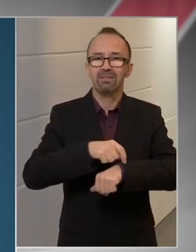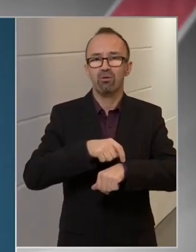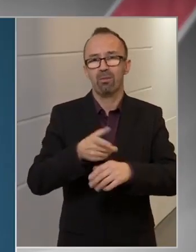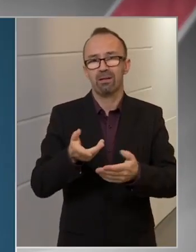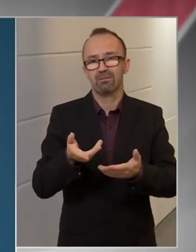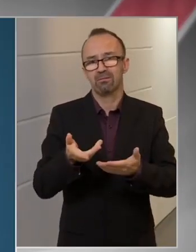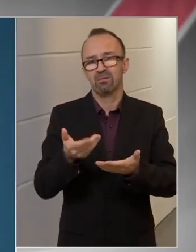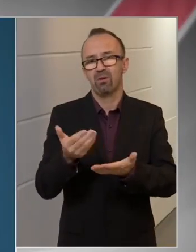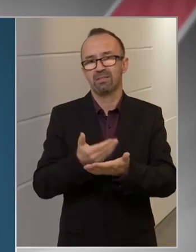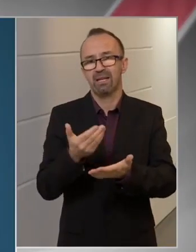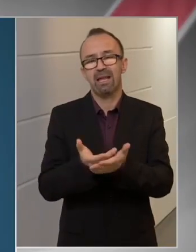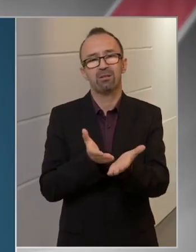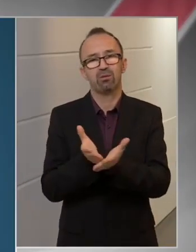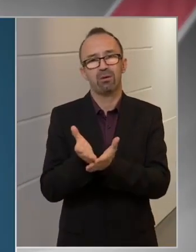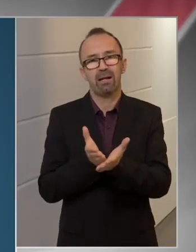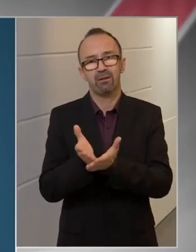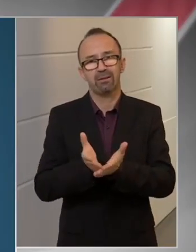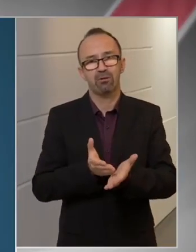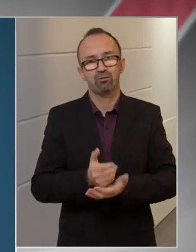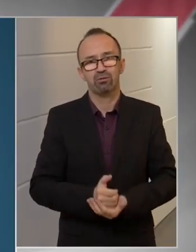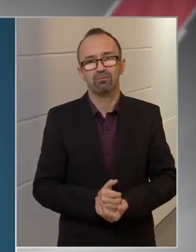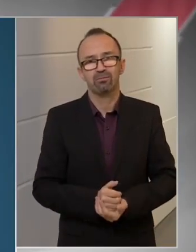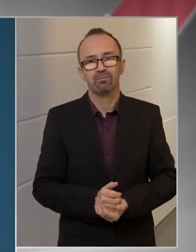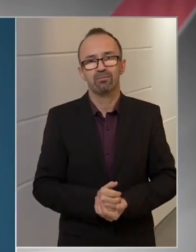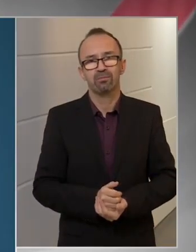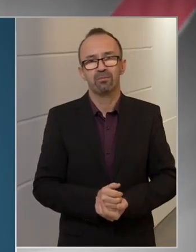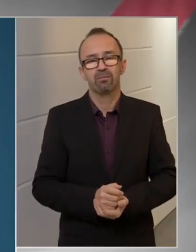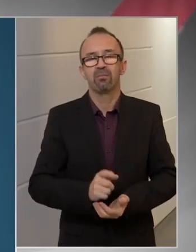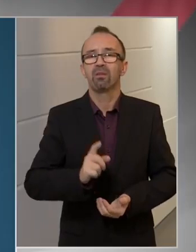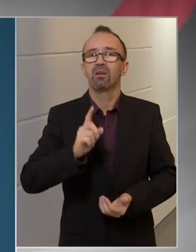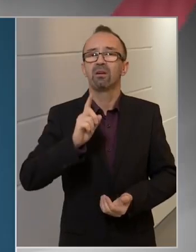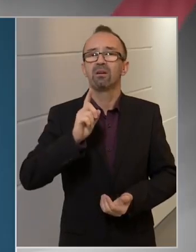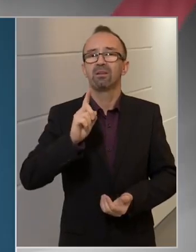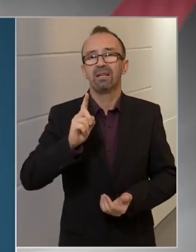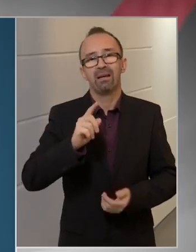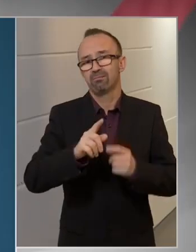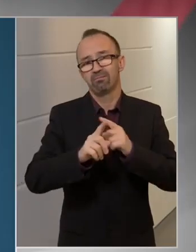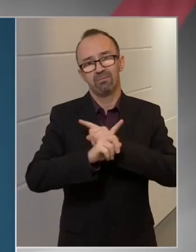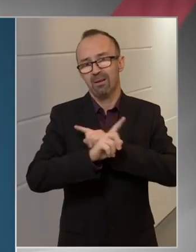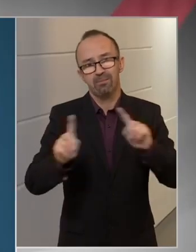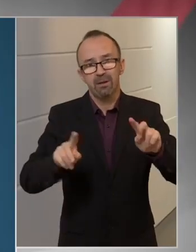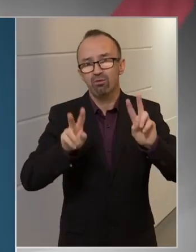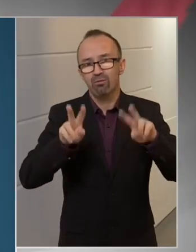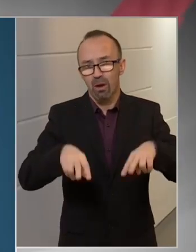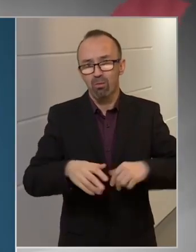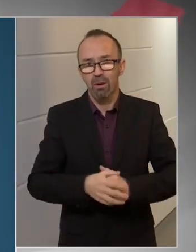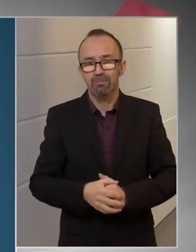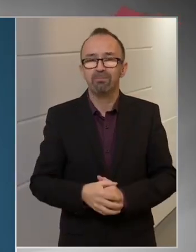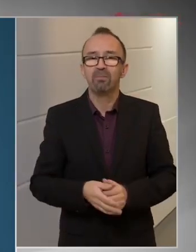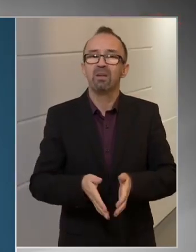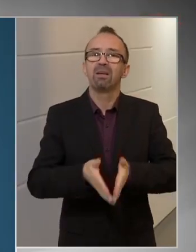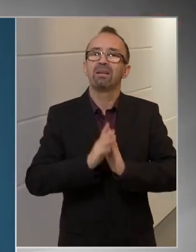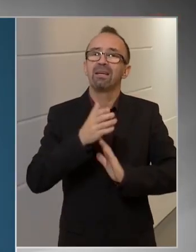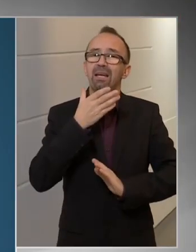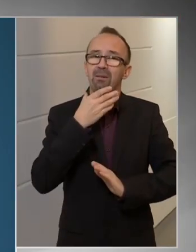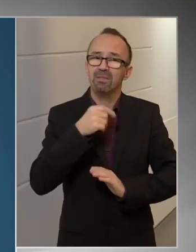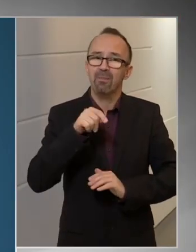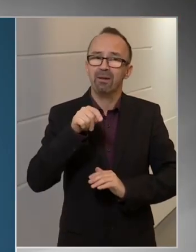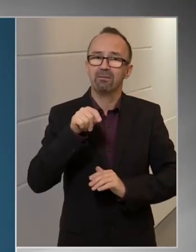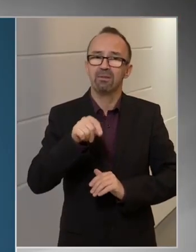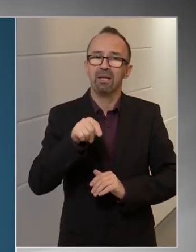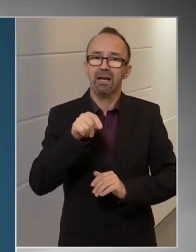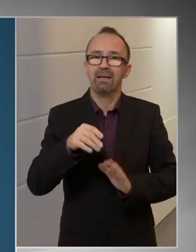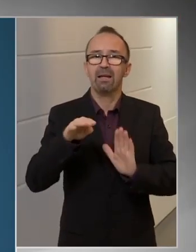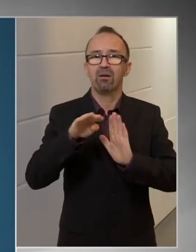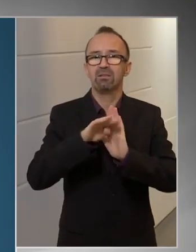igénybe ezeket a szolgáltatásokat, de nem is tiltott számukra. Kérem szépen, hogy ennek